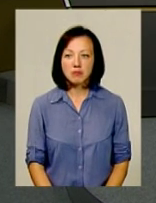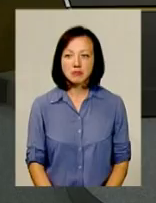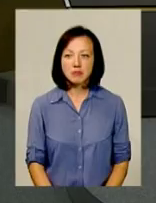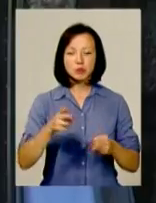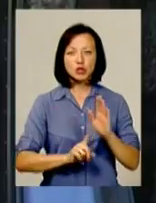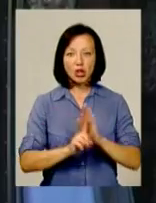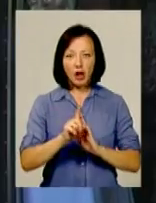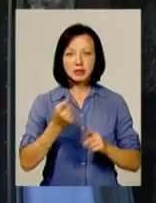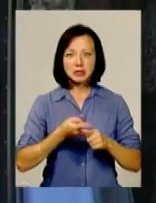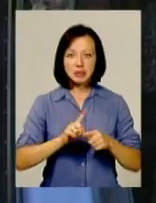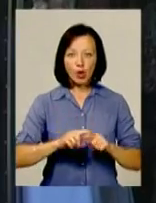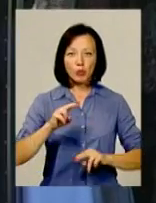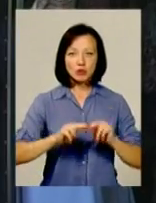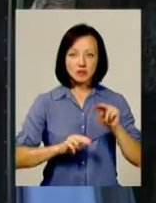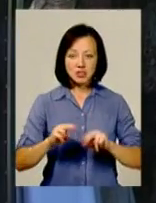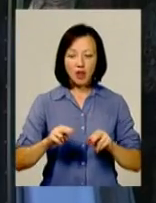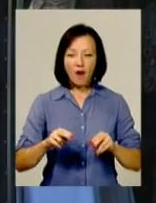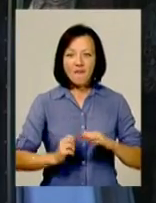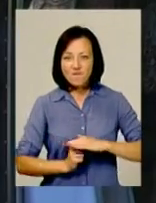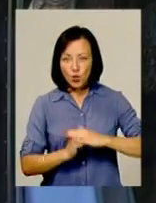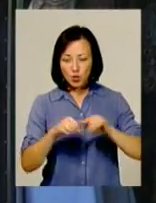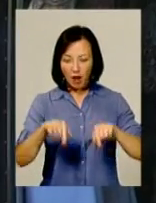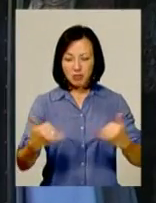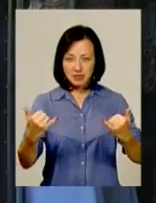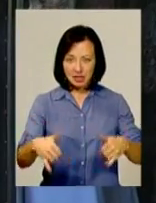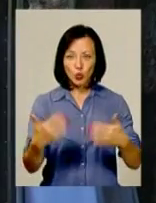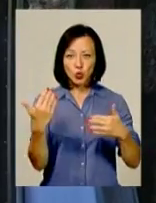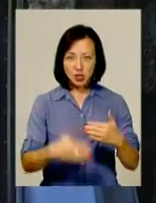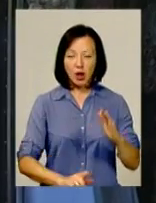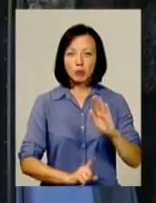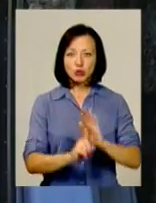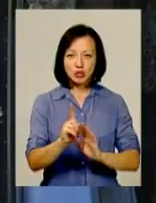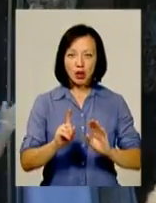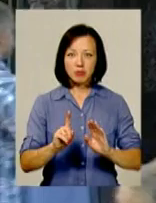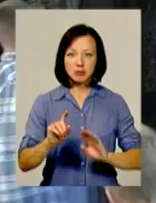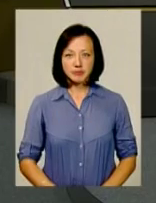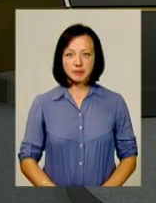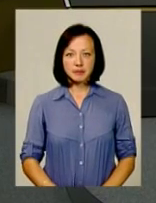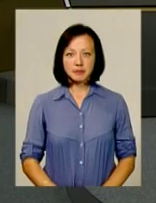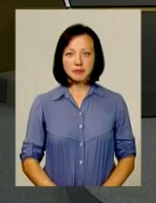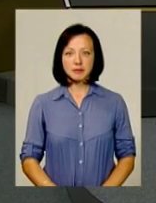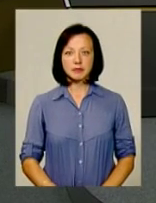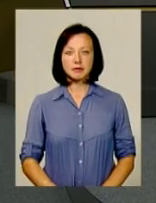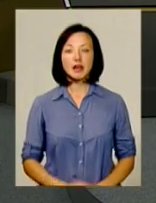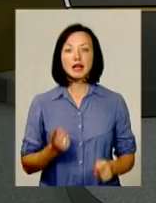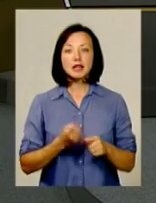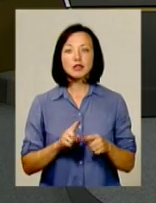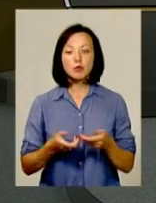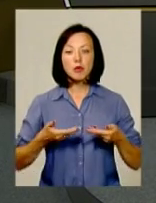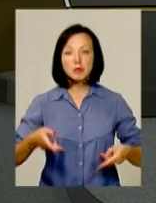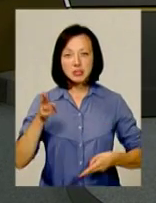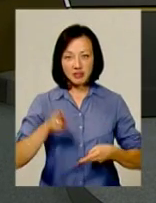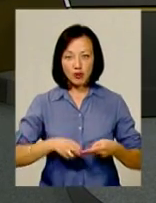А що це будівництво? Фондамент вже залятий, а лишається, починаємо будувати тільки стіни. І на цьому ми